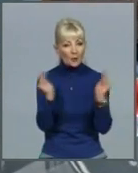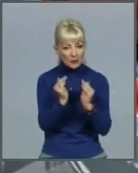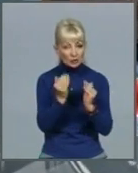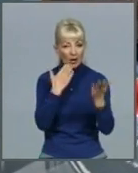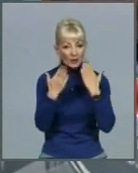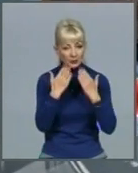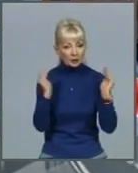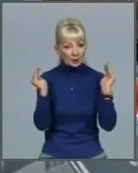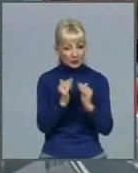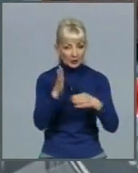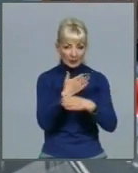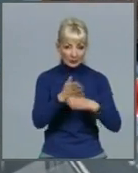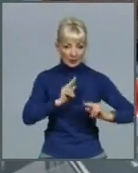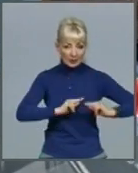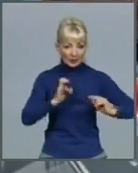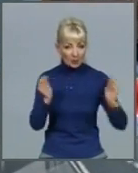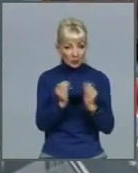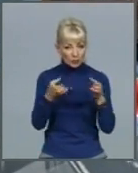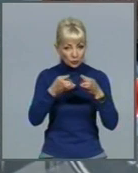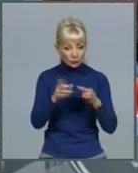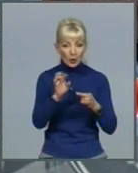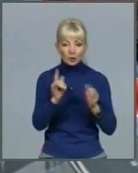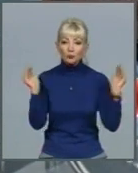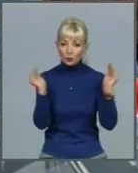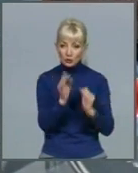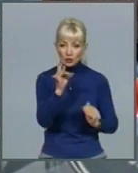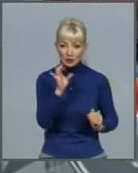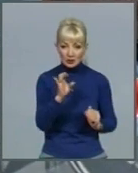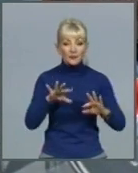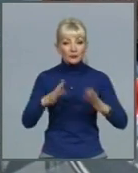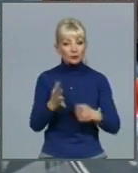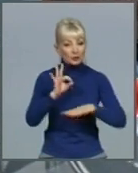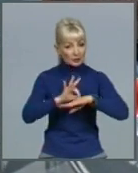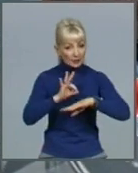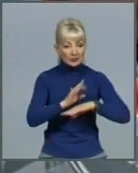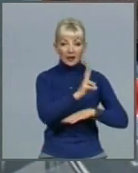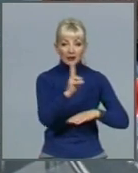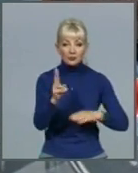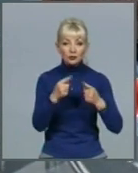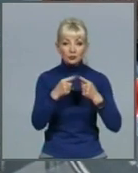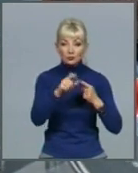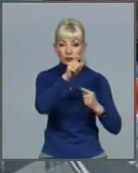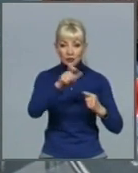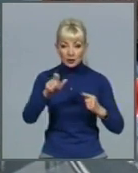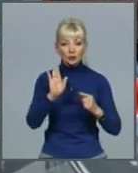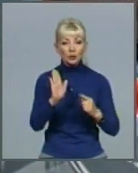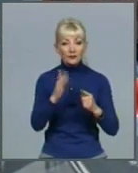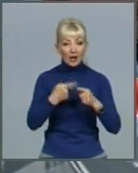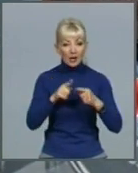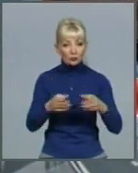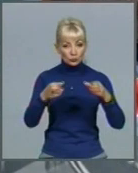на менші групи, щоб мінімізувати ризик. У разі захворювання когось з її членів, тільки цю групу ми призначаємо до